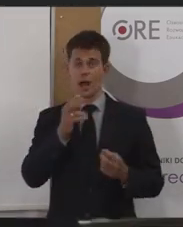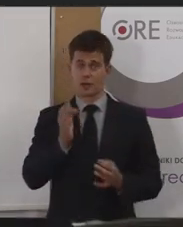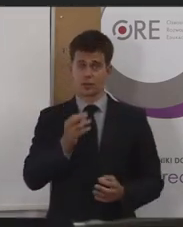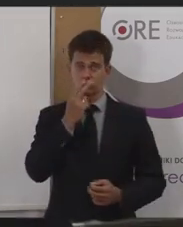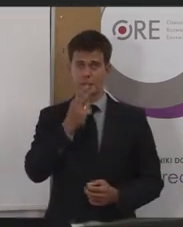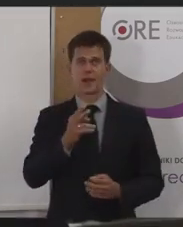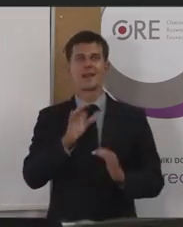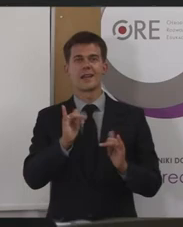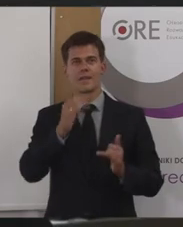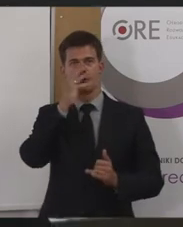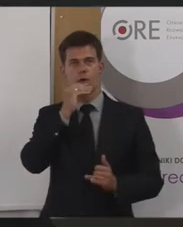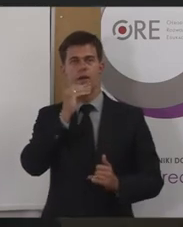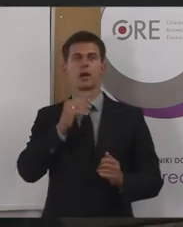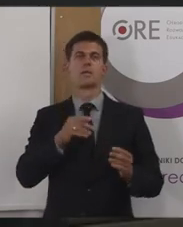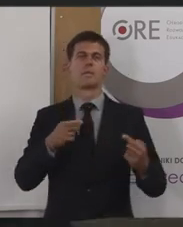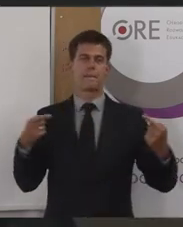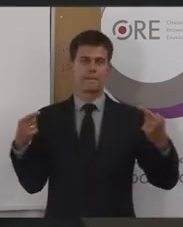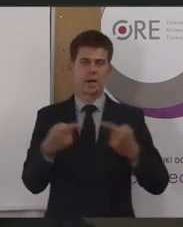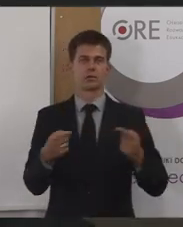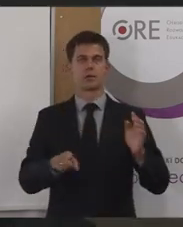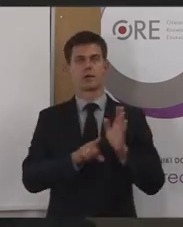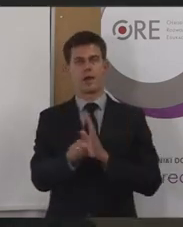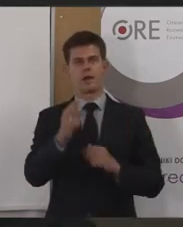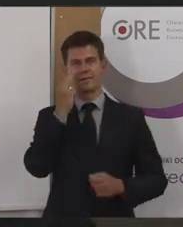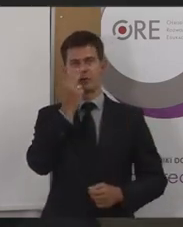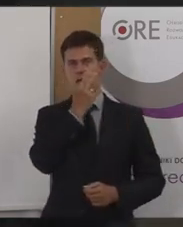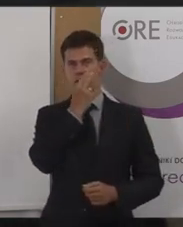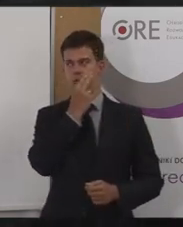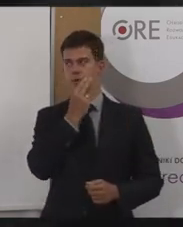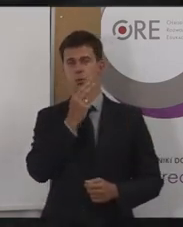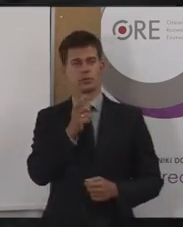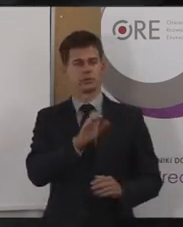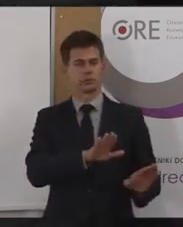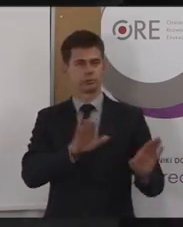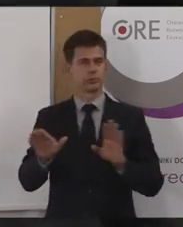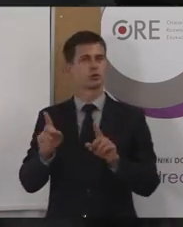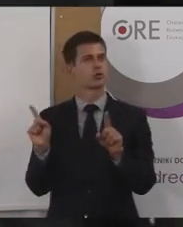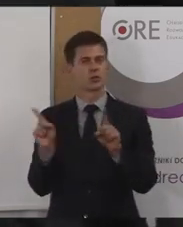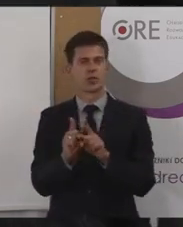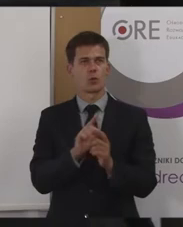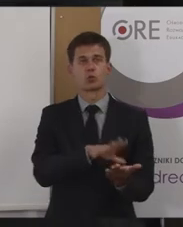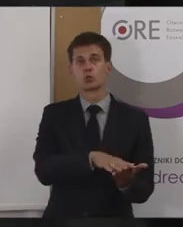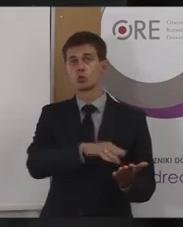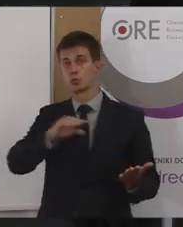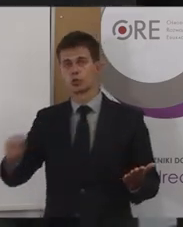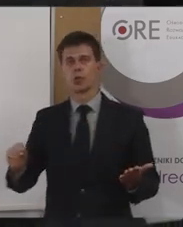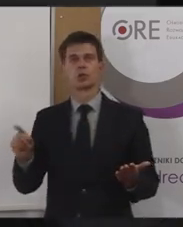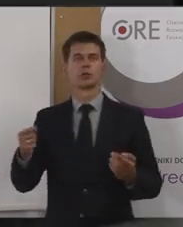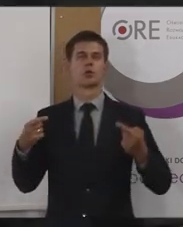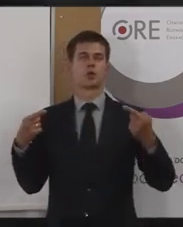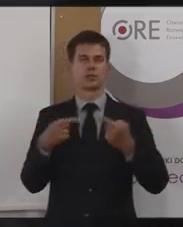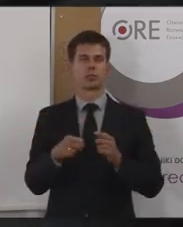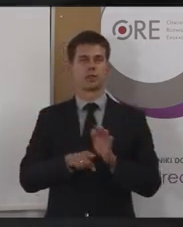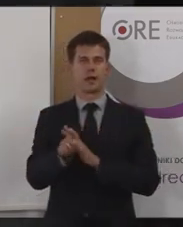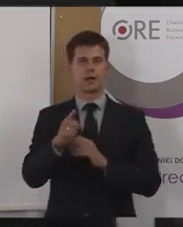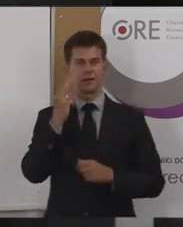multimedialna? Ta sama notabene stworzona w sposób dostępny, czyli